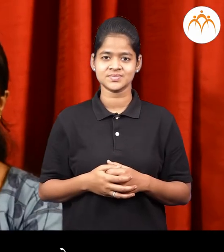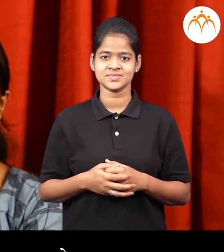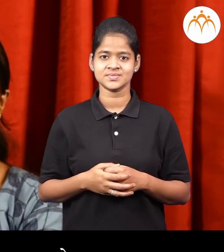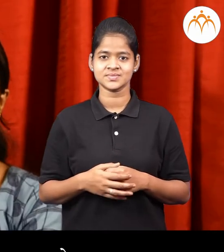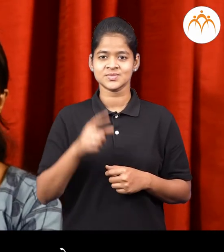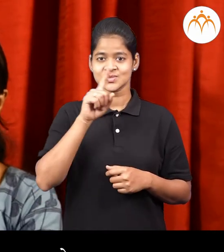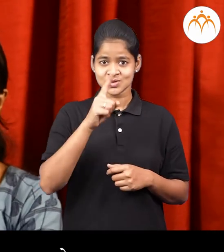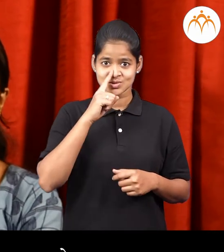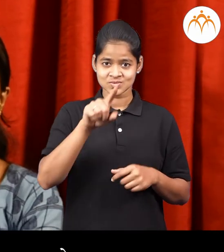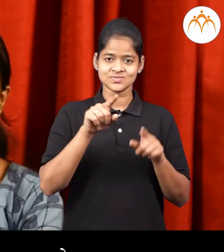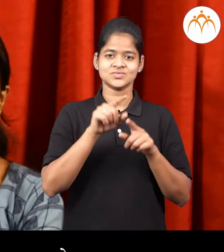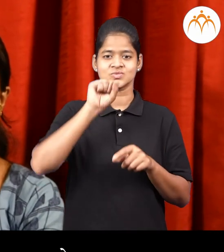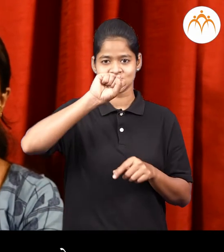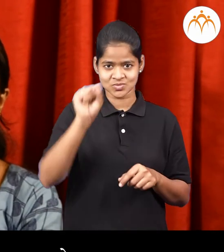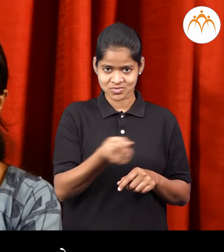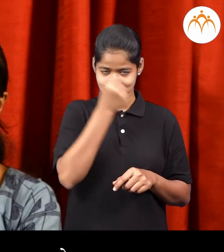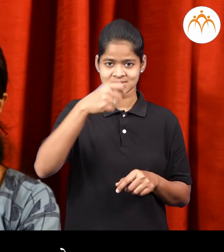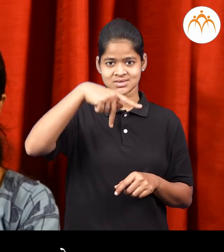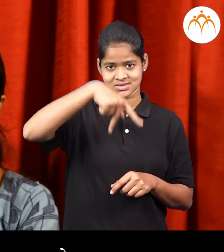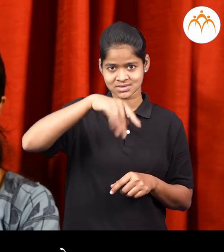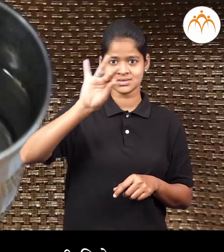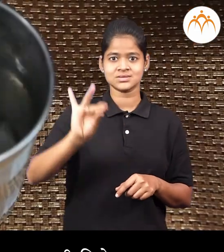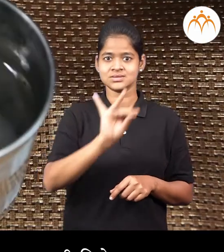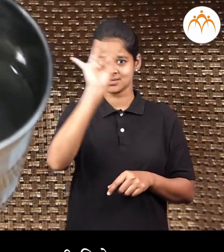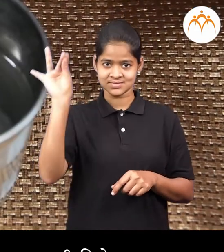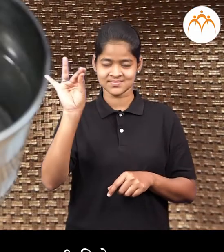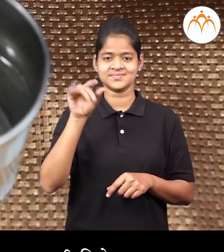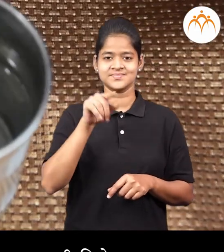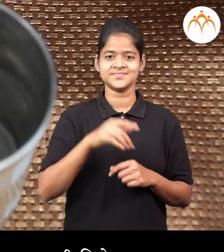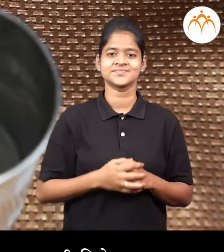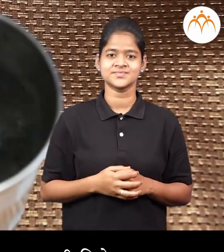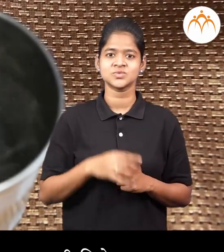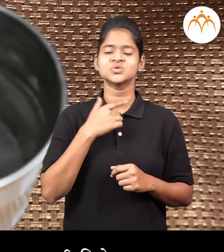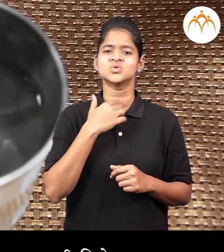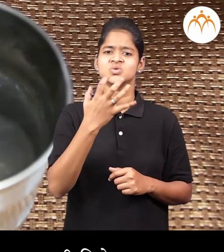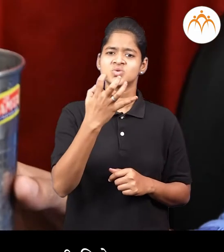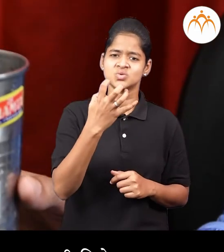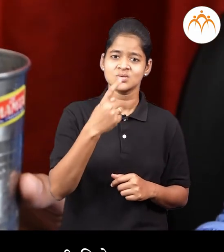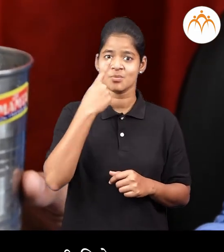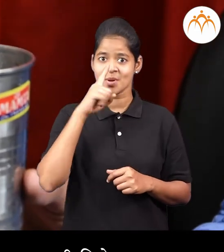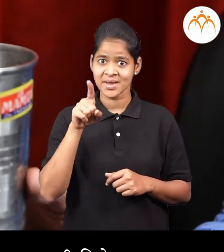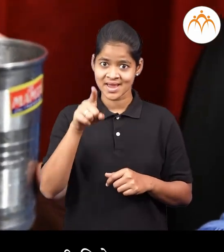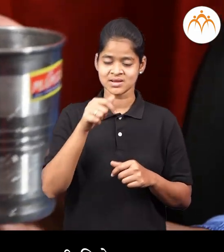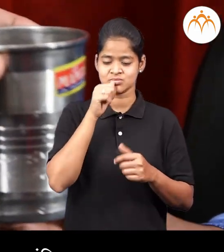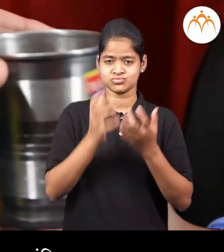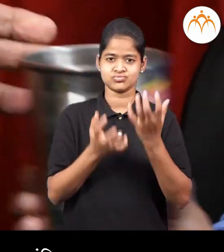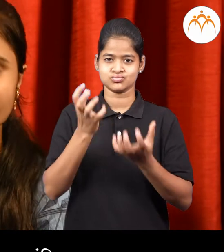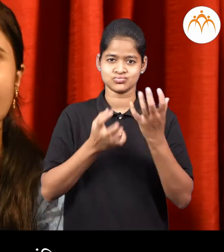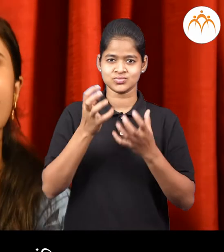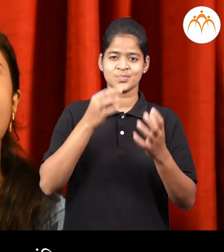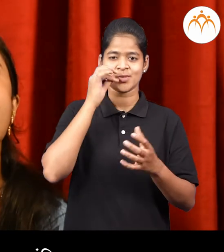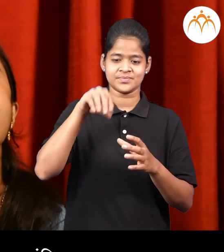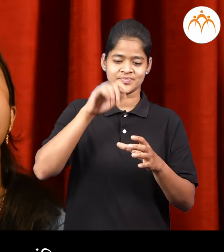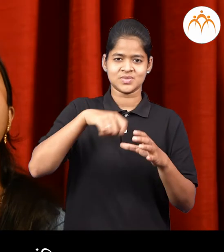सुपरनाचा घसा थोड़ासा दुखत होता आईने तिला मीट घालून गरम पाणी दिले तिला